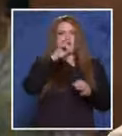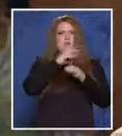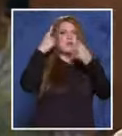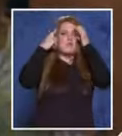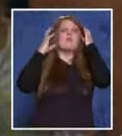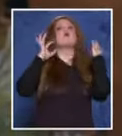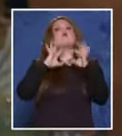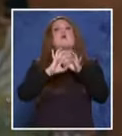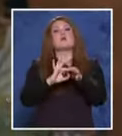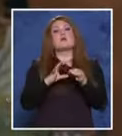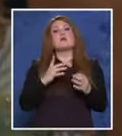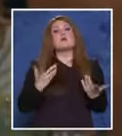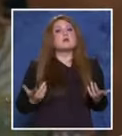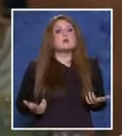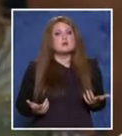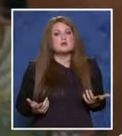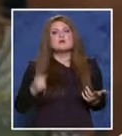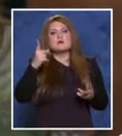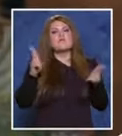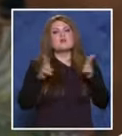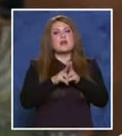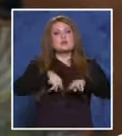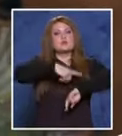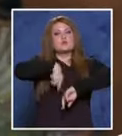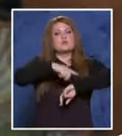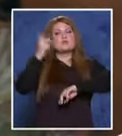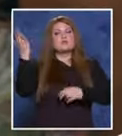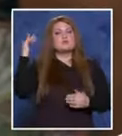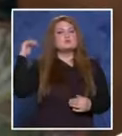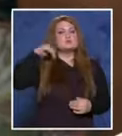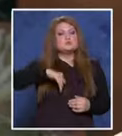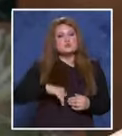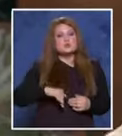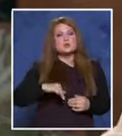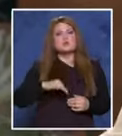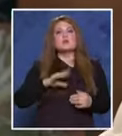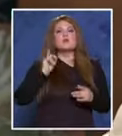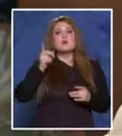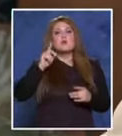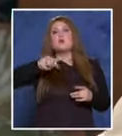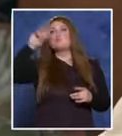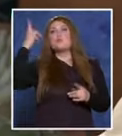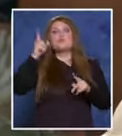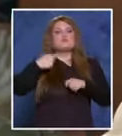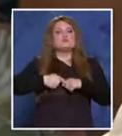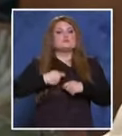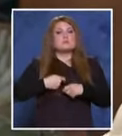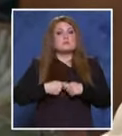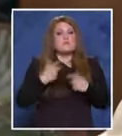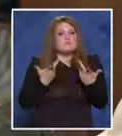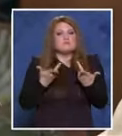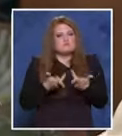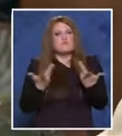обяснение според мене за това състояние. то в краткото време, в който те са присъствали и след това, кой е евентуално друг може да му причини това състояние.